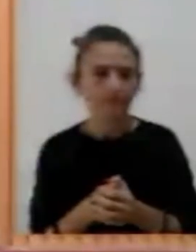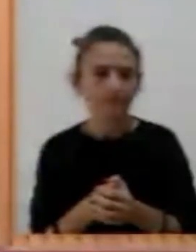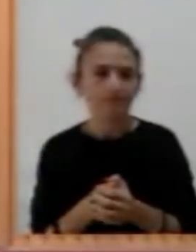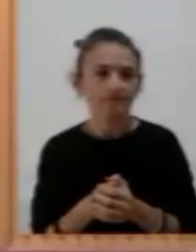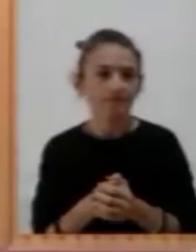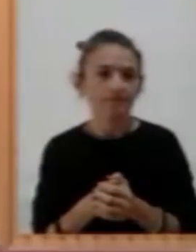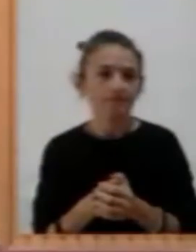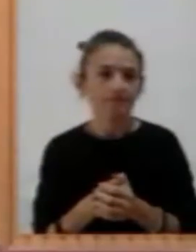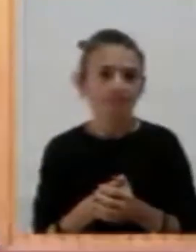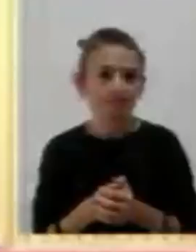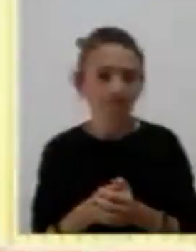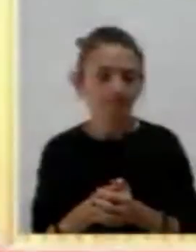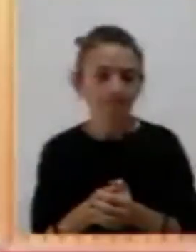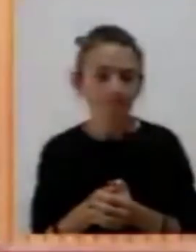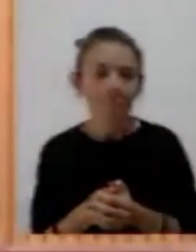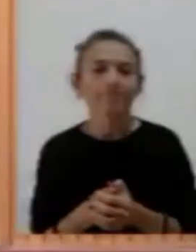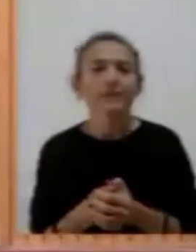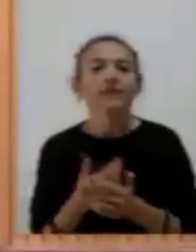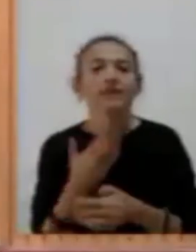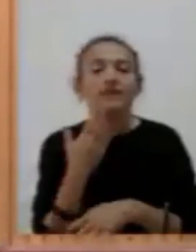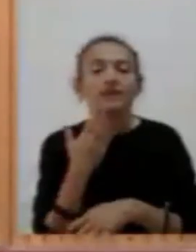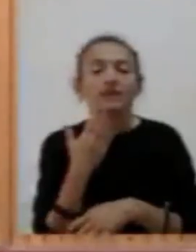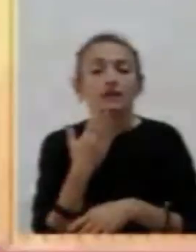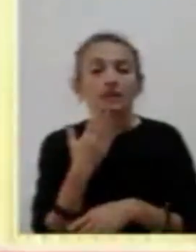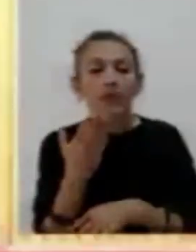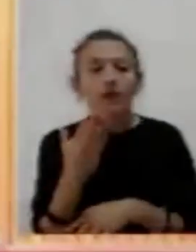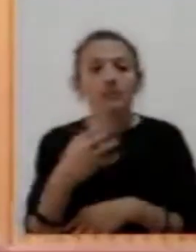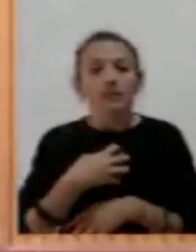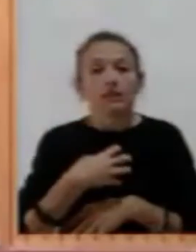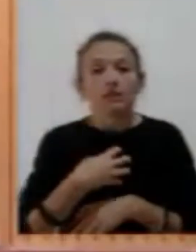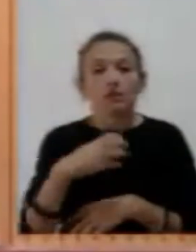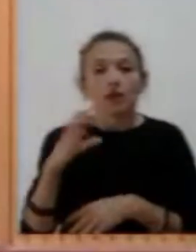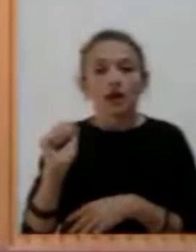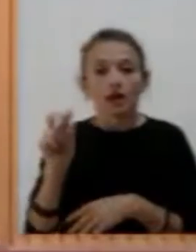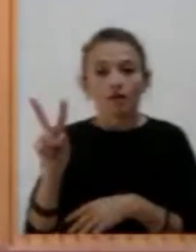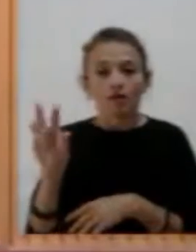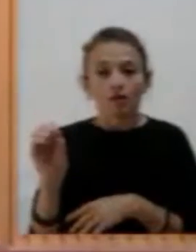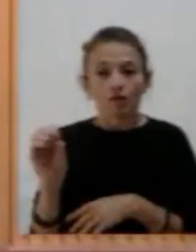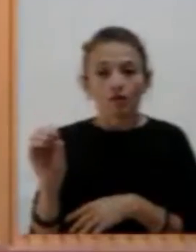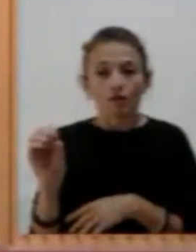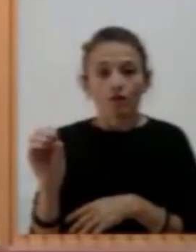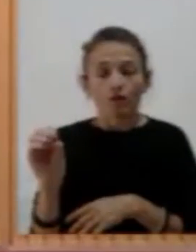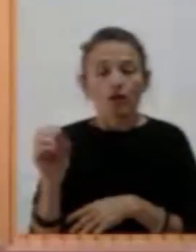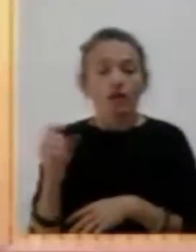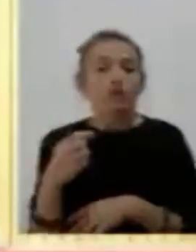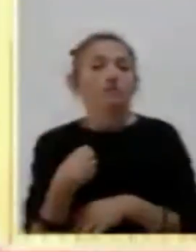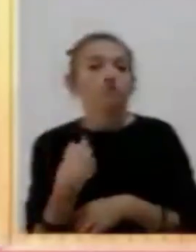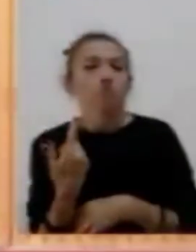Grazie Assessore Cavo. Non mi impegnare a una cosa che è stata già fatta dall'Aggiunta.